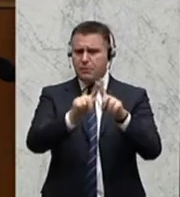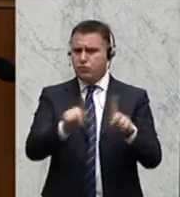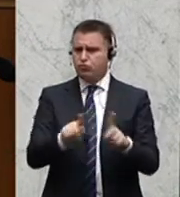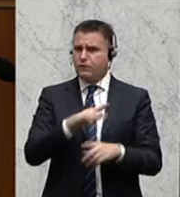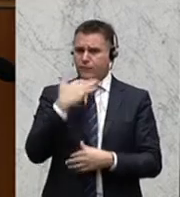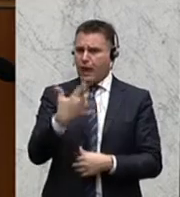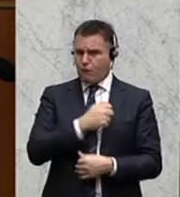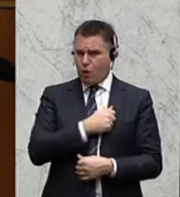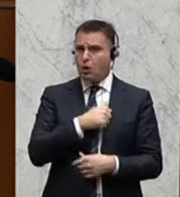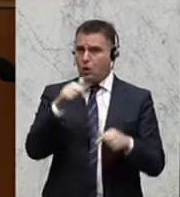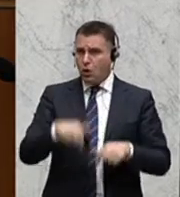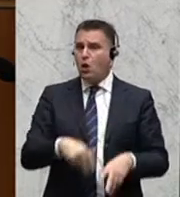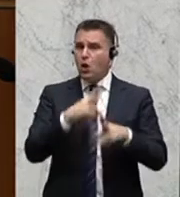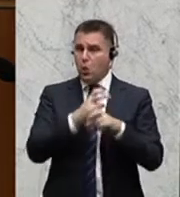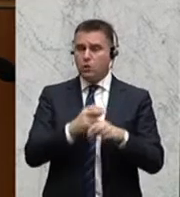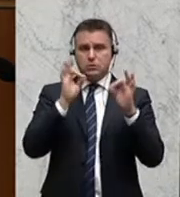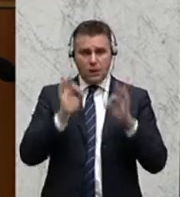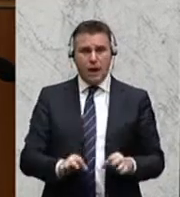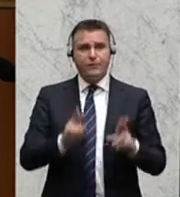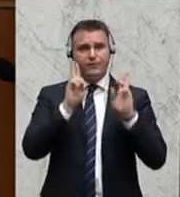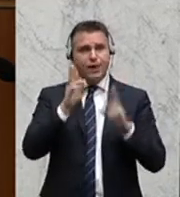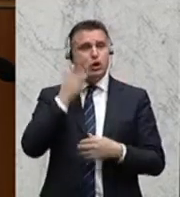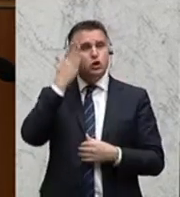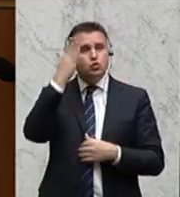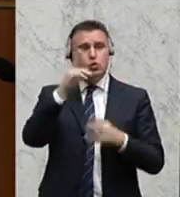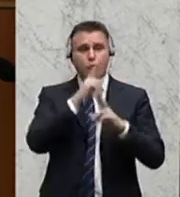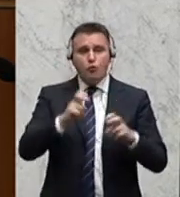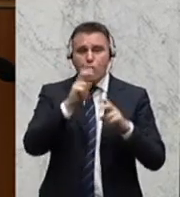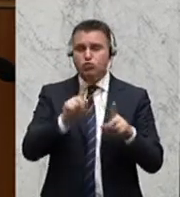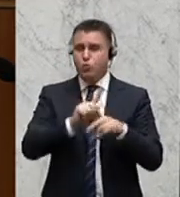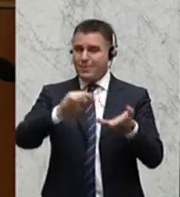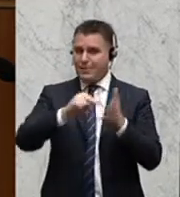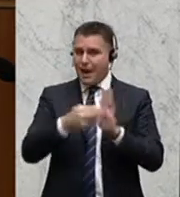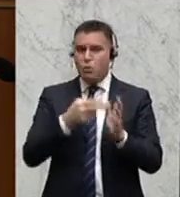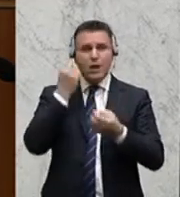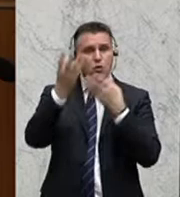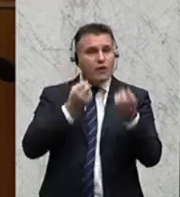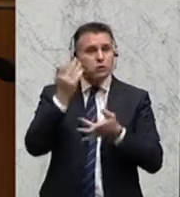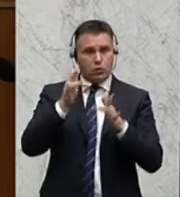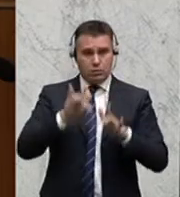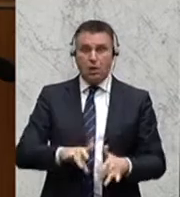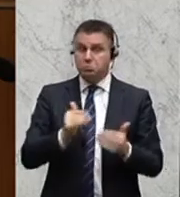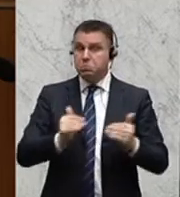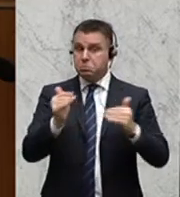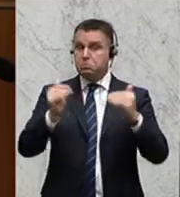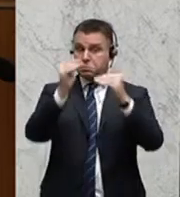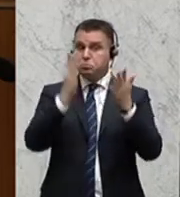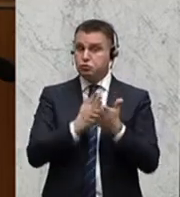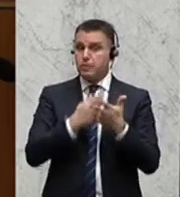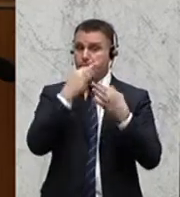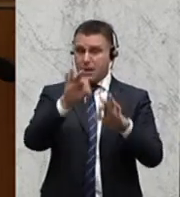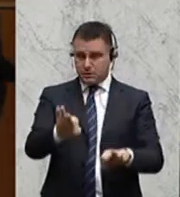geführt haben, dass wir in Österreich gerade in diesem zentralen Zukunftsfeld Forschung, Technologie und Innovation in den letzten Jahren deutlich aufgeholt haben.